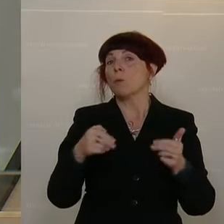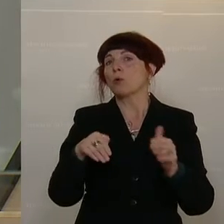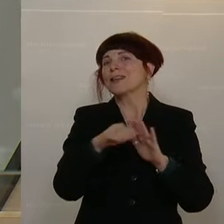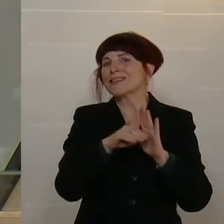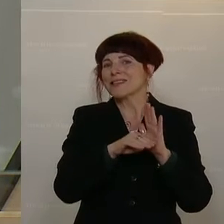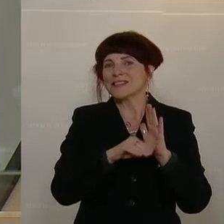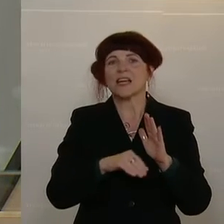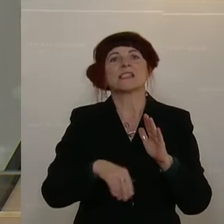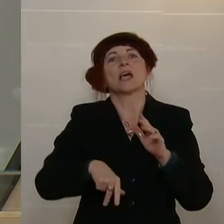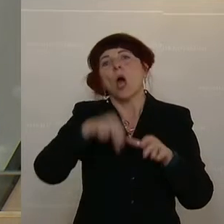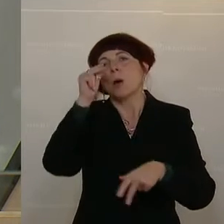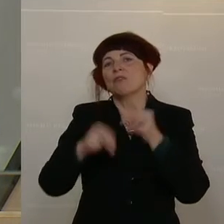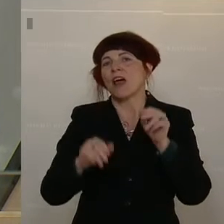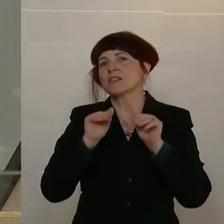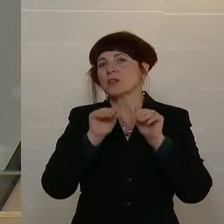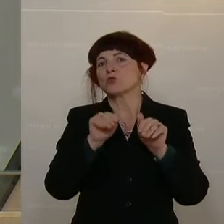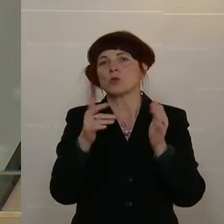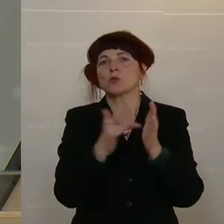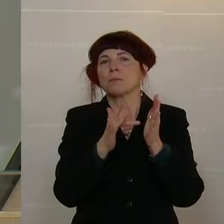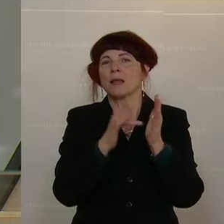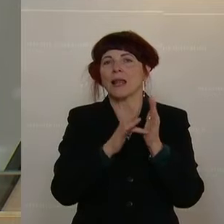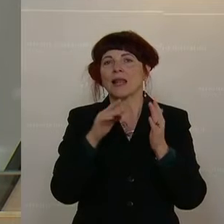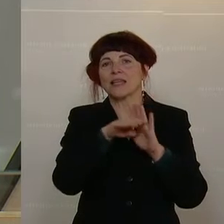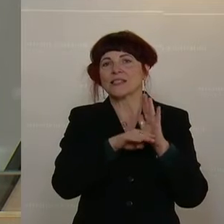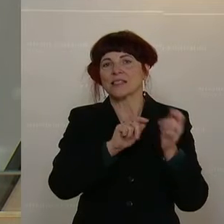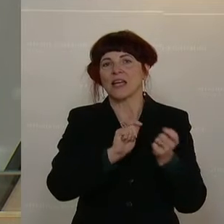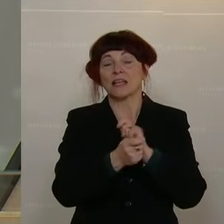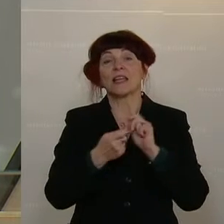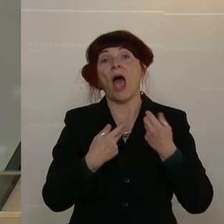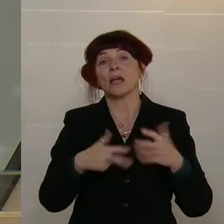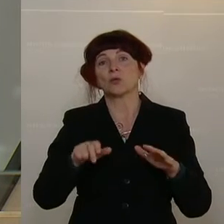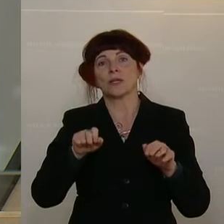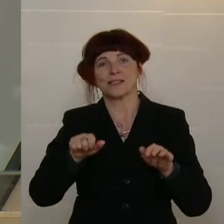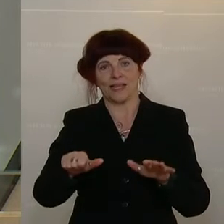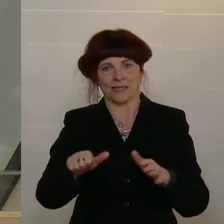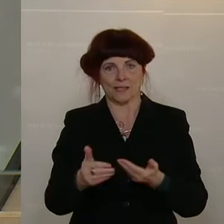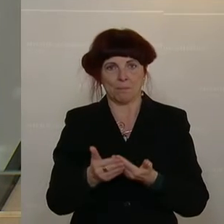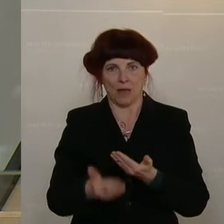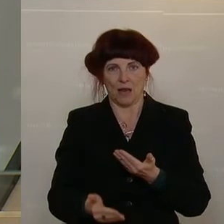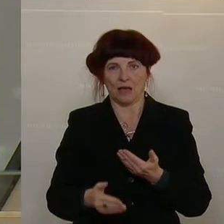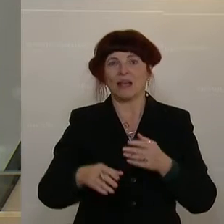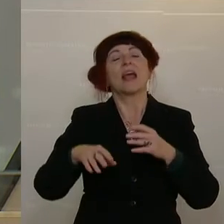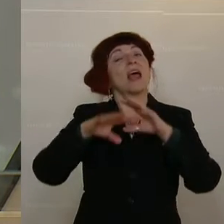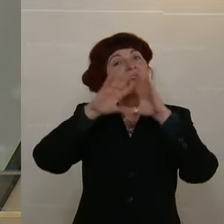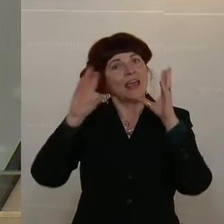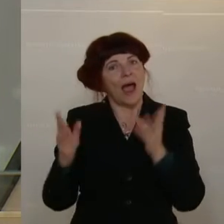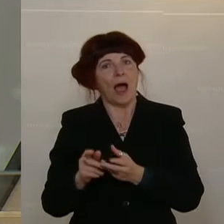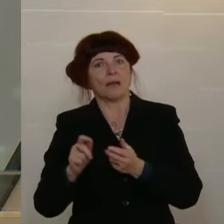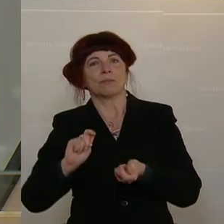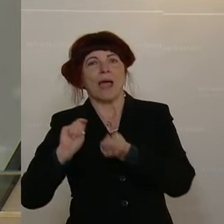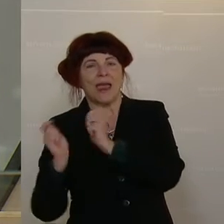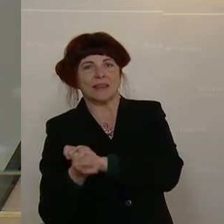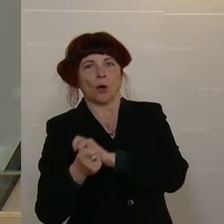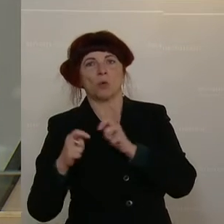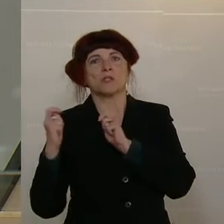Pflanzenschutzmittelgesetz geändert wird in 816 der Beilagen. Hierzu liegt ein gesamtändernder Abänderungsantrag der